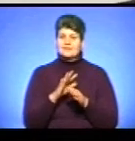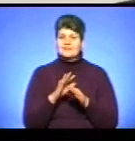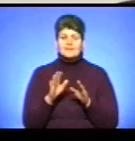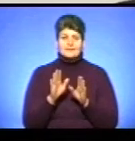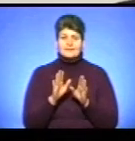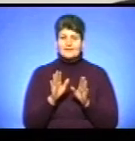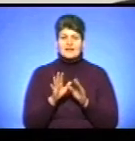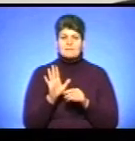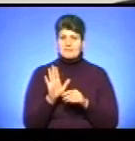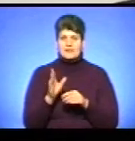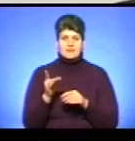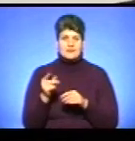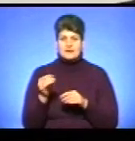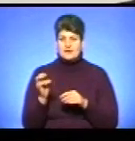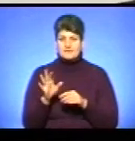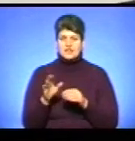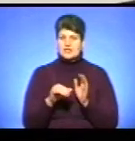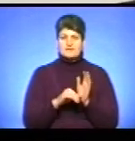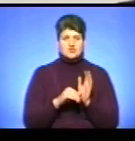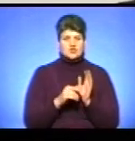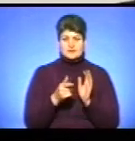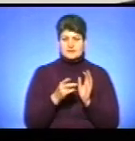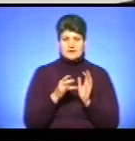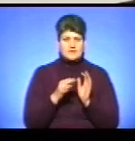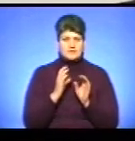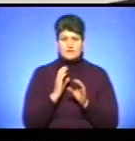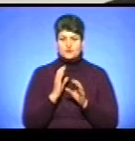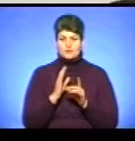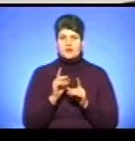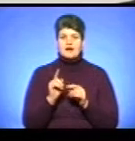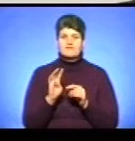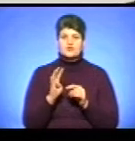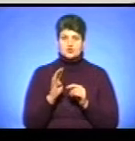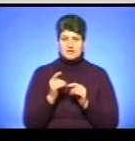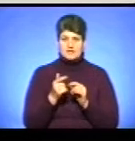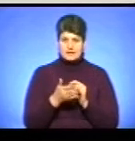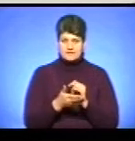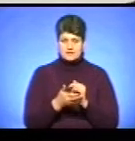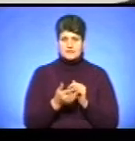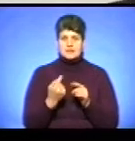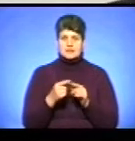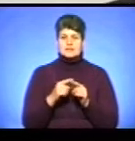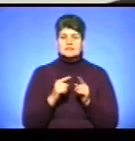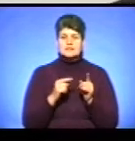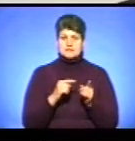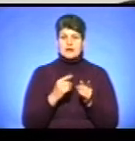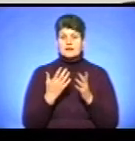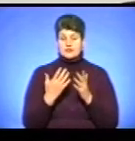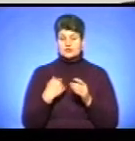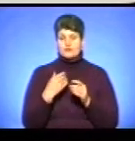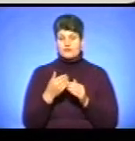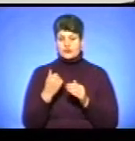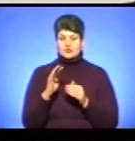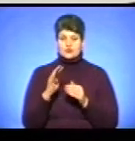від 5 гривень в тролайбусі і не від 6 гривень в автобусі, а від 4 гривень. Але якщо від 4